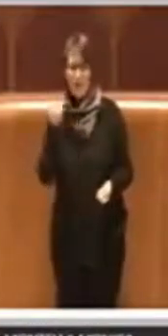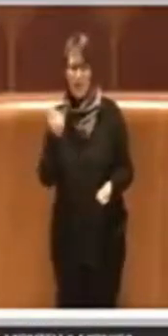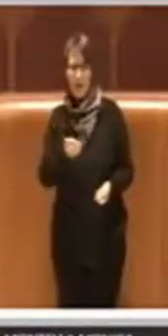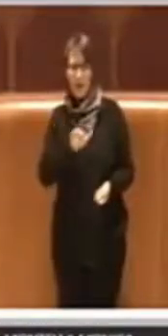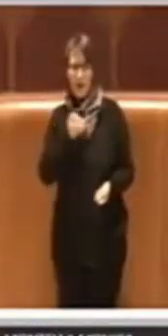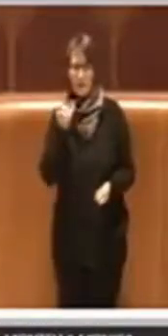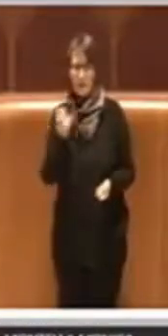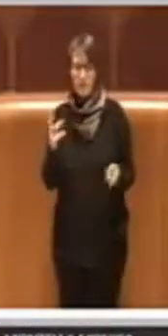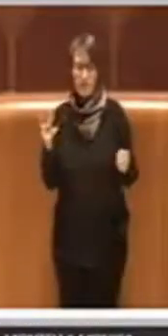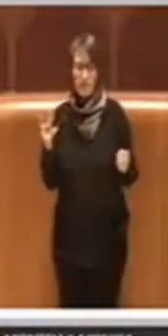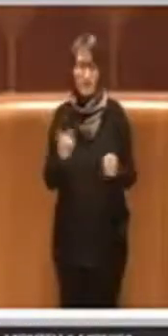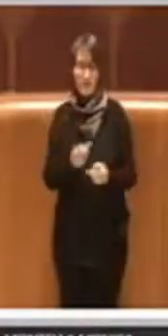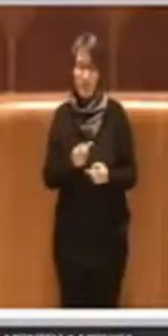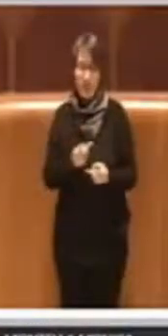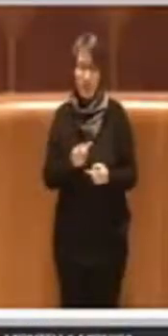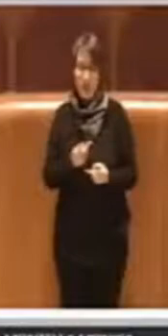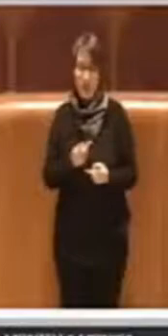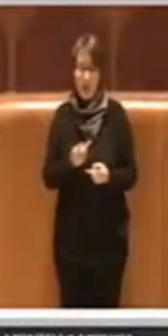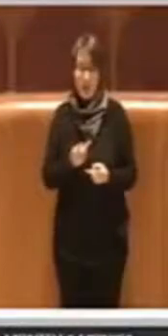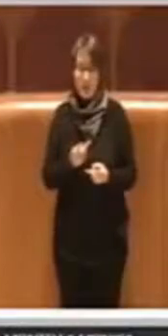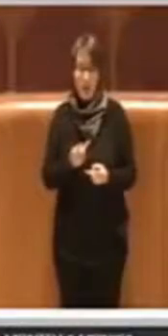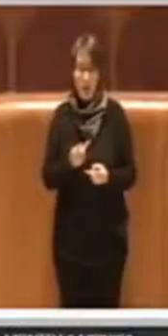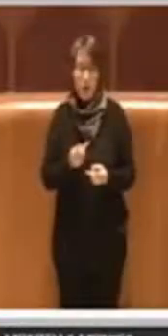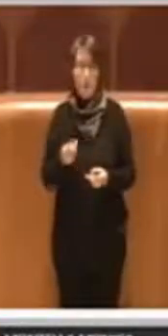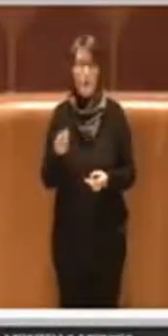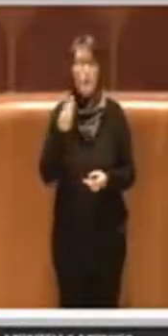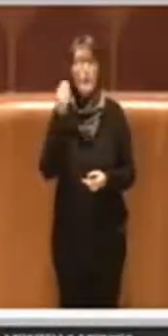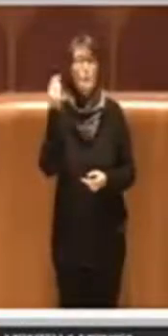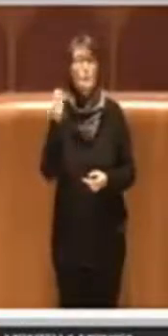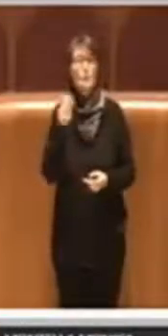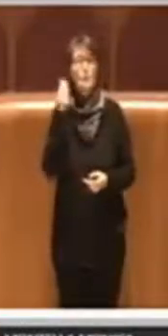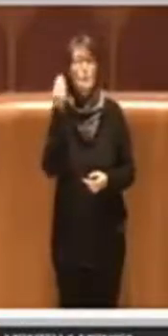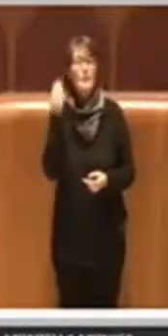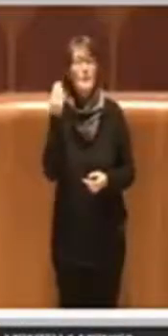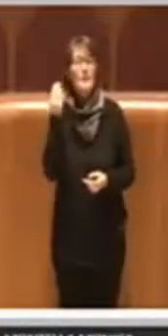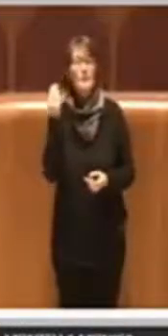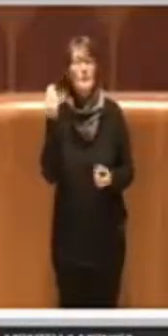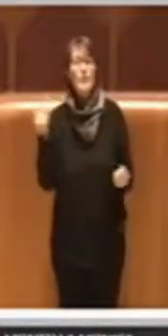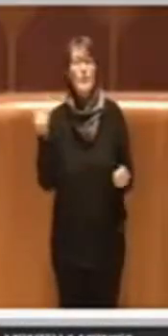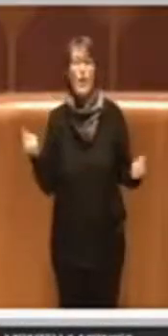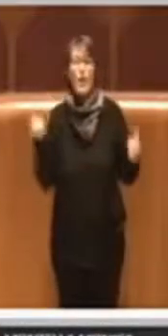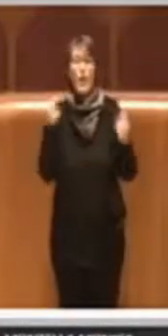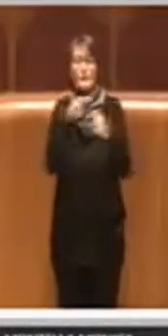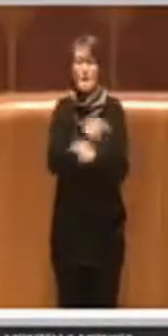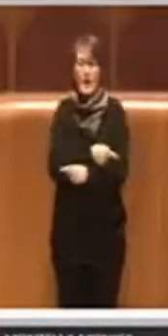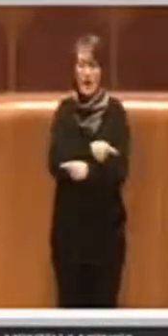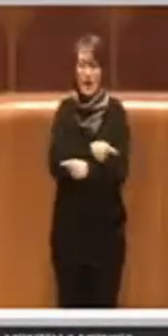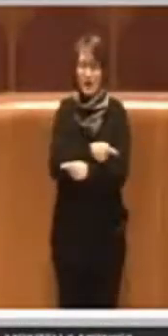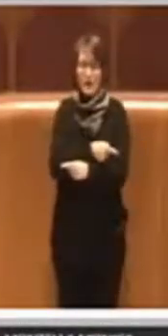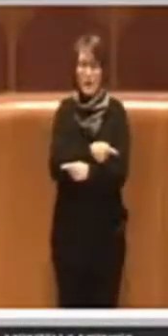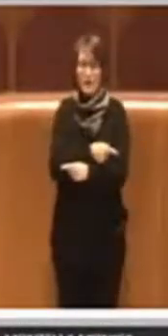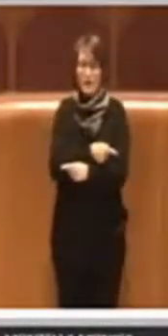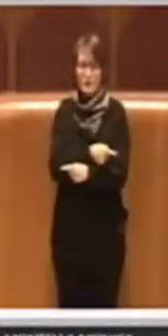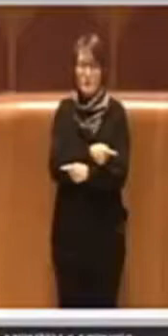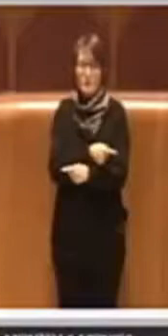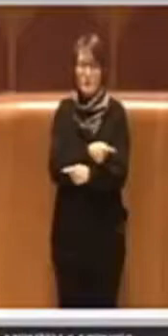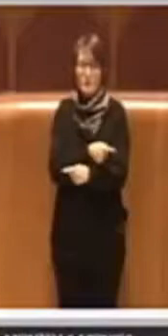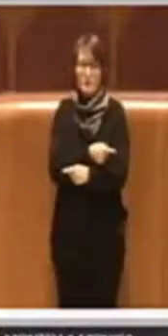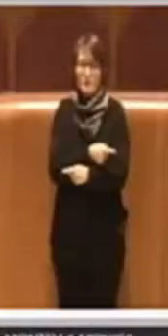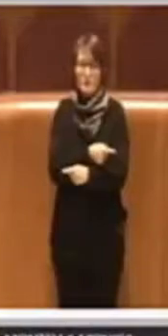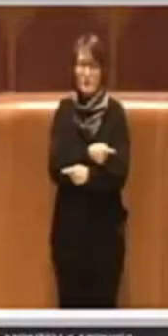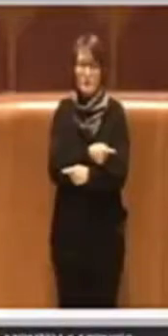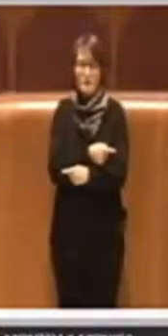diametralmente opposto il giudizio rispetto alle aule svolte in videoconferenza. È